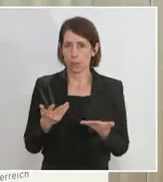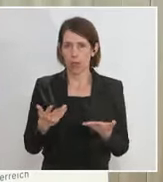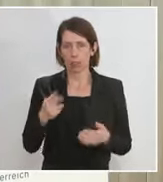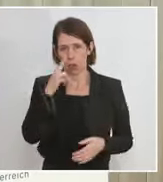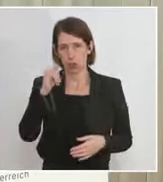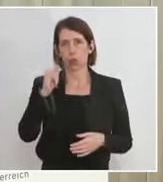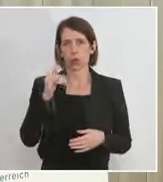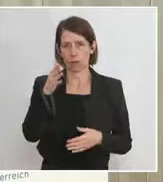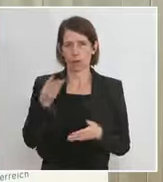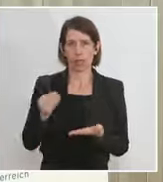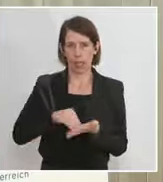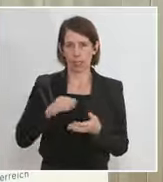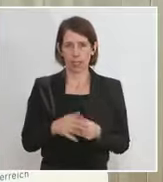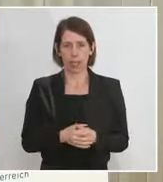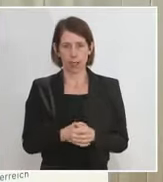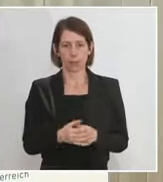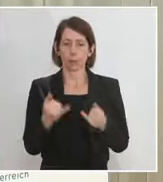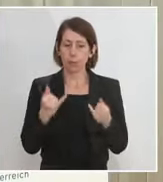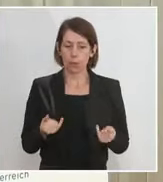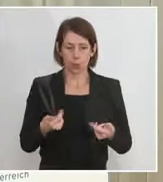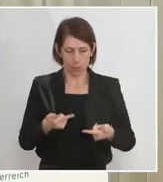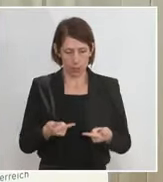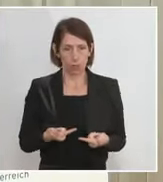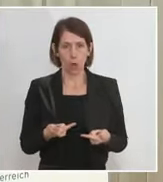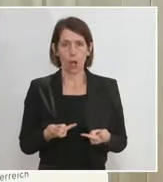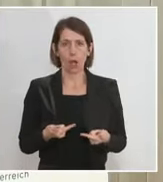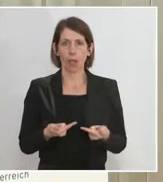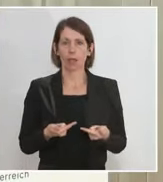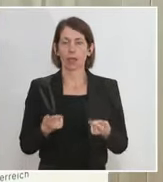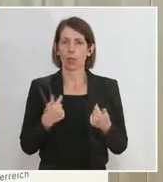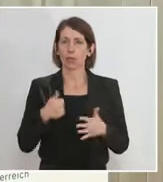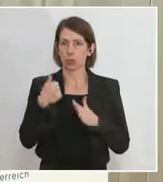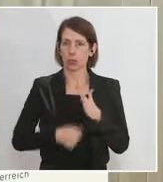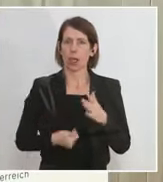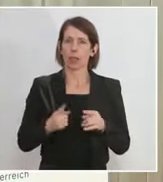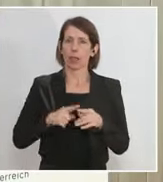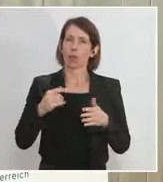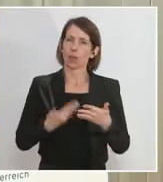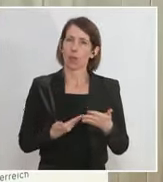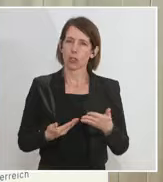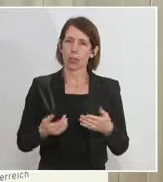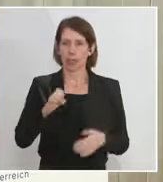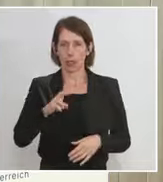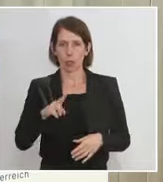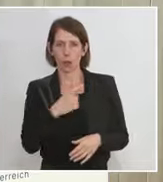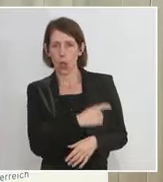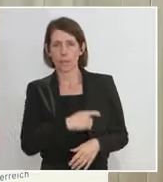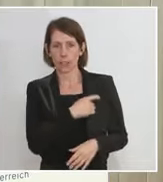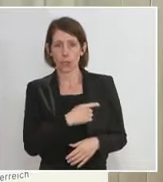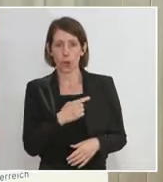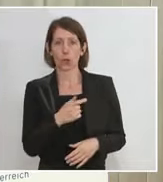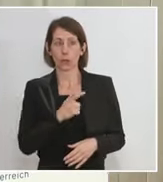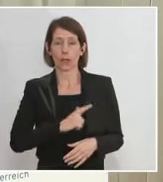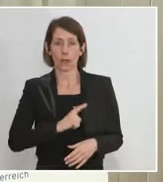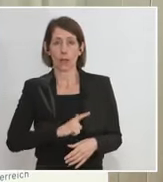Wir haben ja heute die Vorlage der entsprechenden Standards und Vorschläge seitens der EU-Kommission, die heute